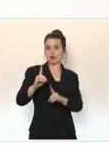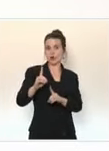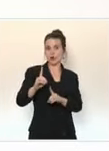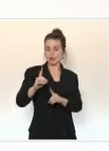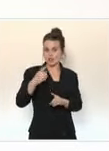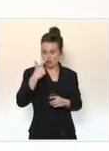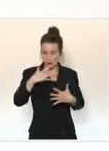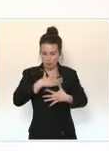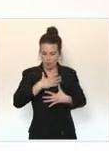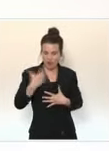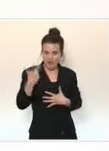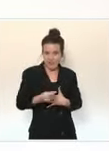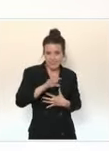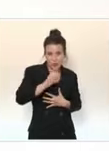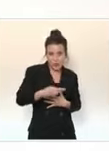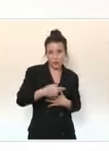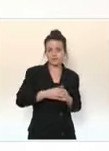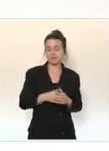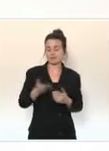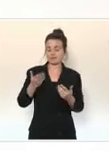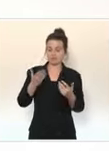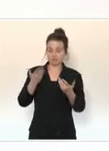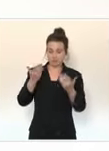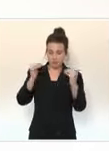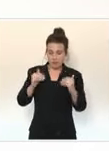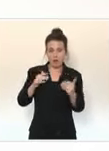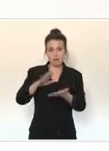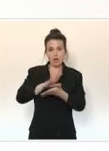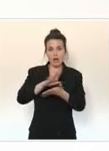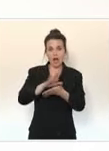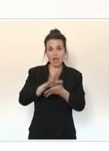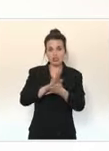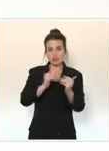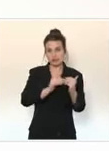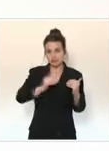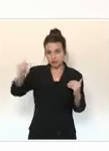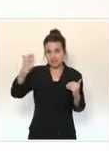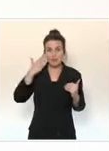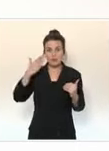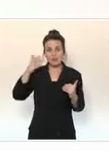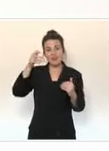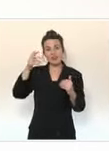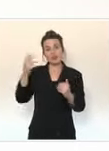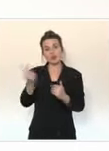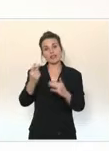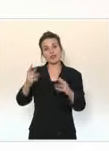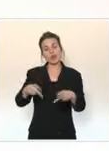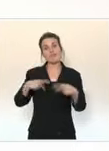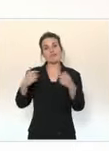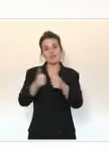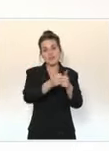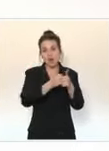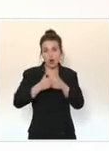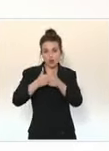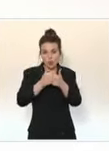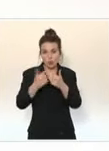âge, si vous êtes majeur et que vous vivez sous le même toit qu'une personne en situation d'immunodépression sévère, c'est le cas de plusieurs centaines de